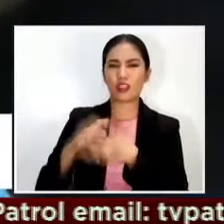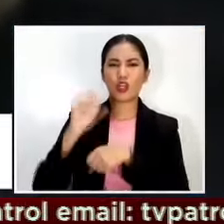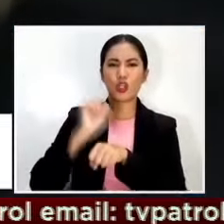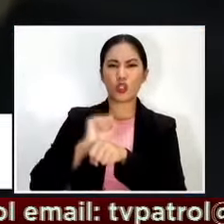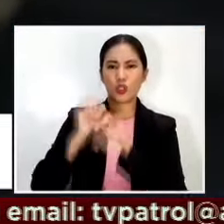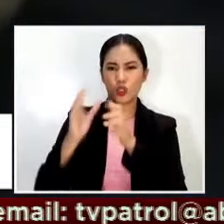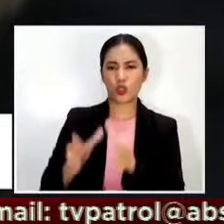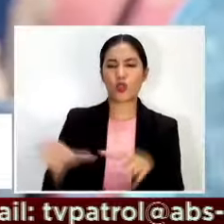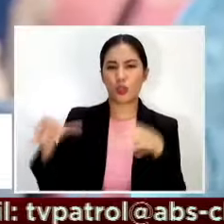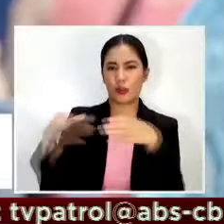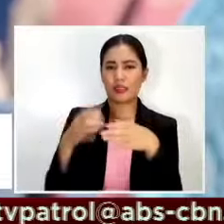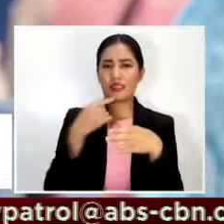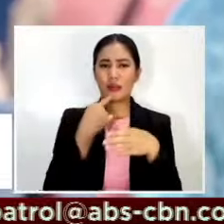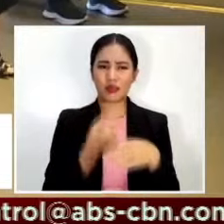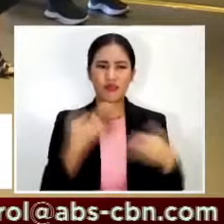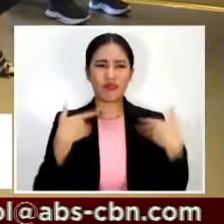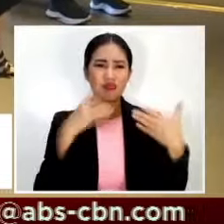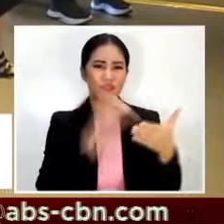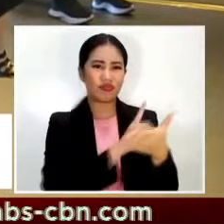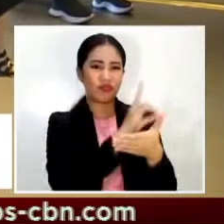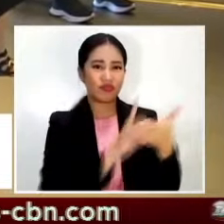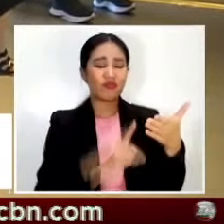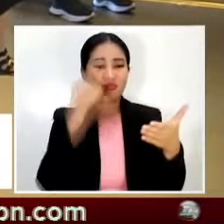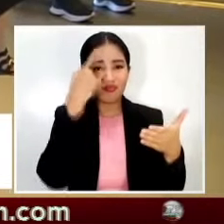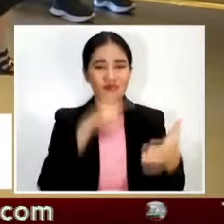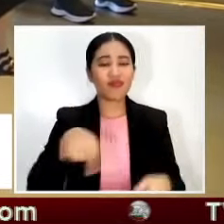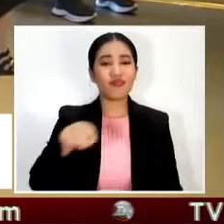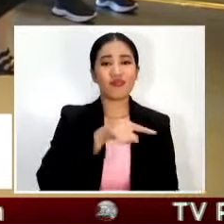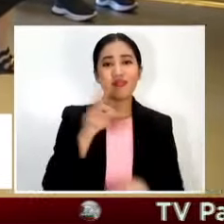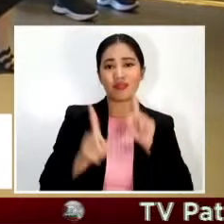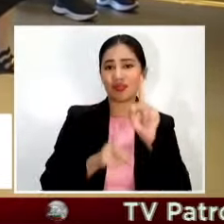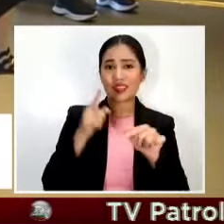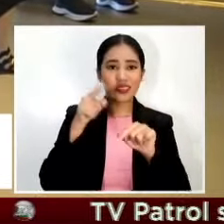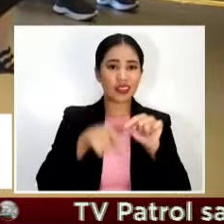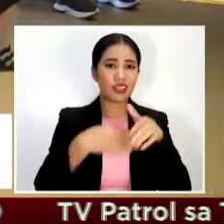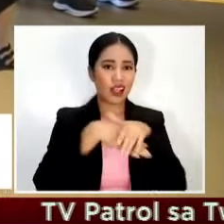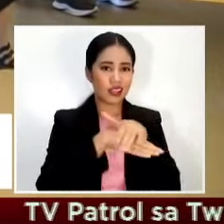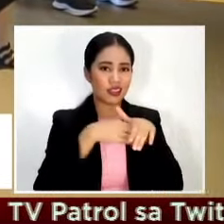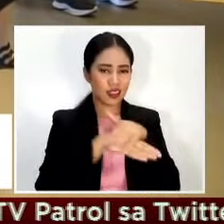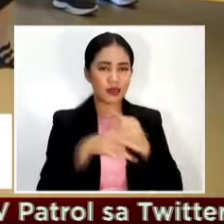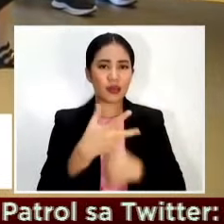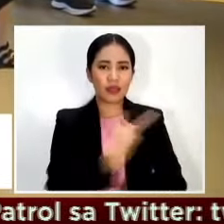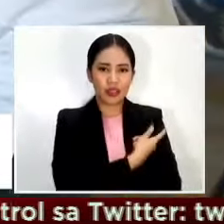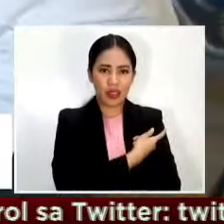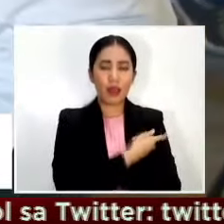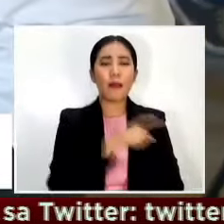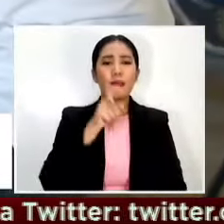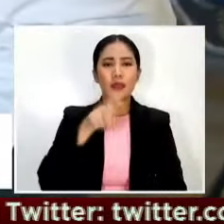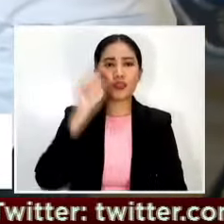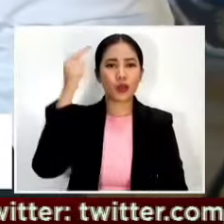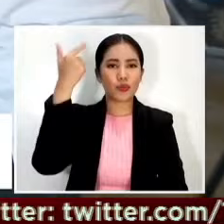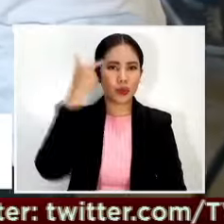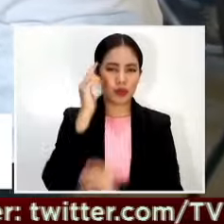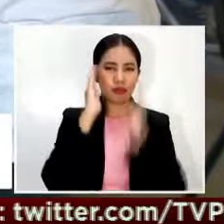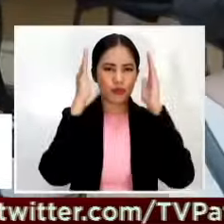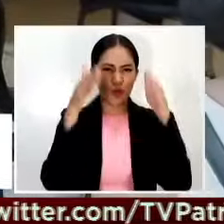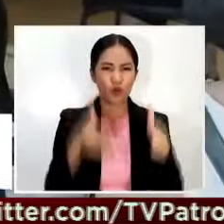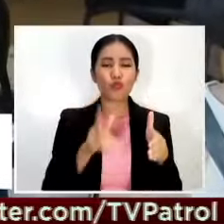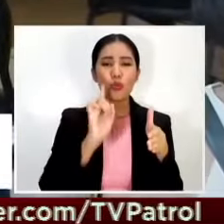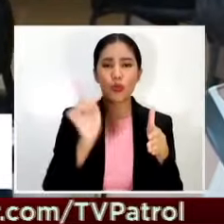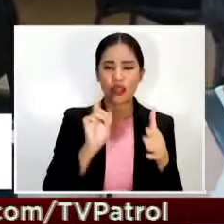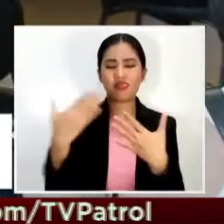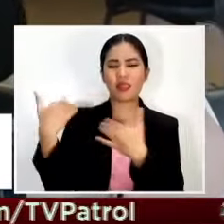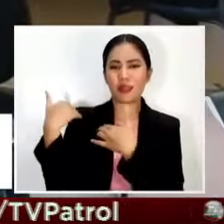mga taong walang access sa bakuna tingin nila dapat ibalik ang tuon sa responsibilidad ng pamahalaan na magbigay ng bakuna